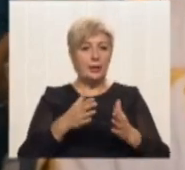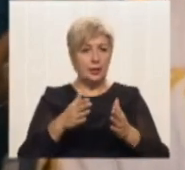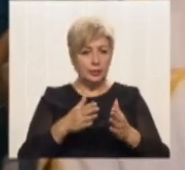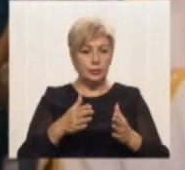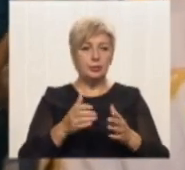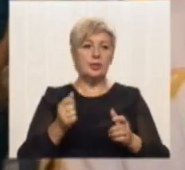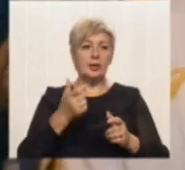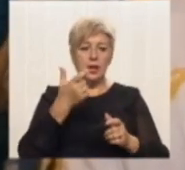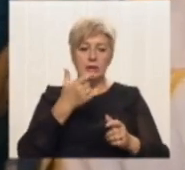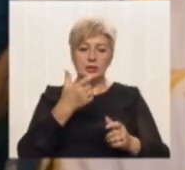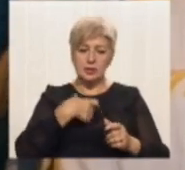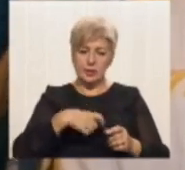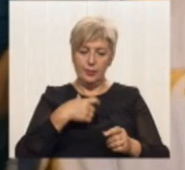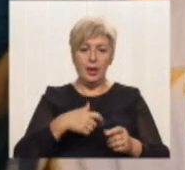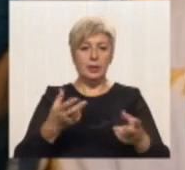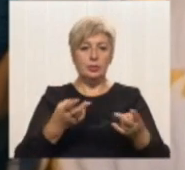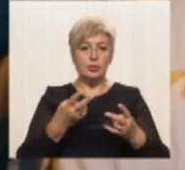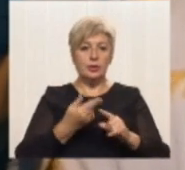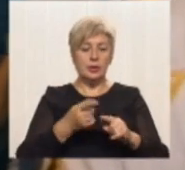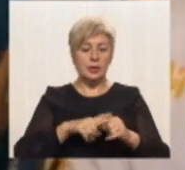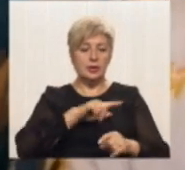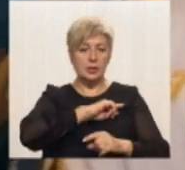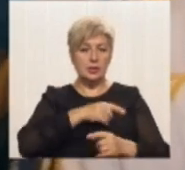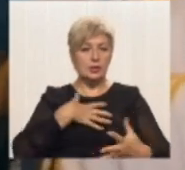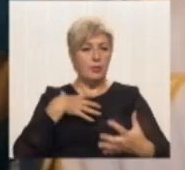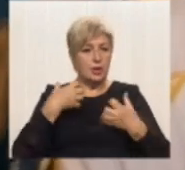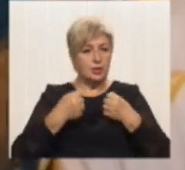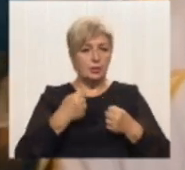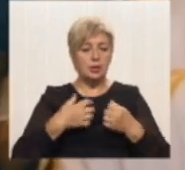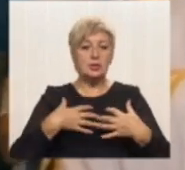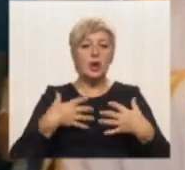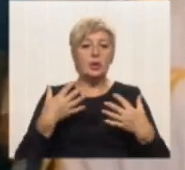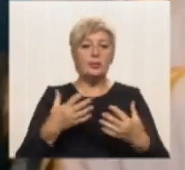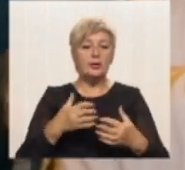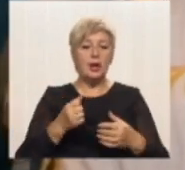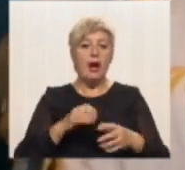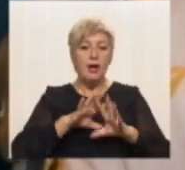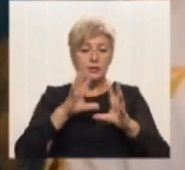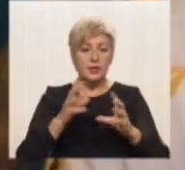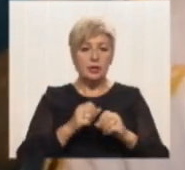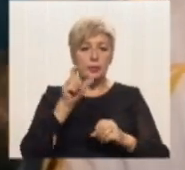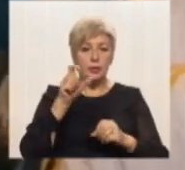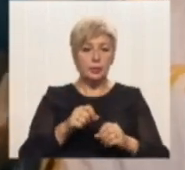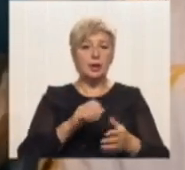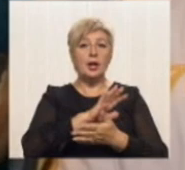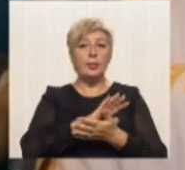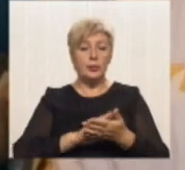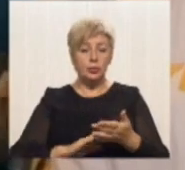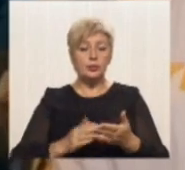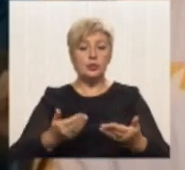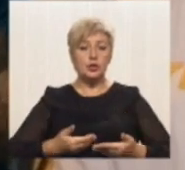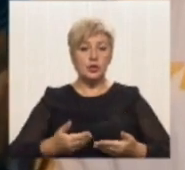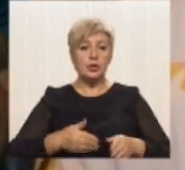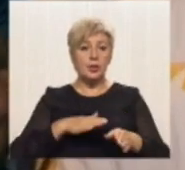Людина готує себе до змагань. То це зміцнює здоров'я, допомагає мисленню. Загалом людина продовжує жити повноцінно і ставити